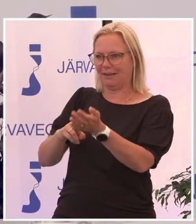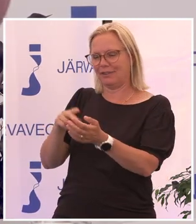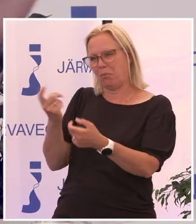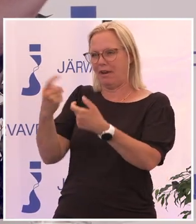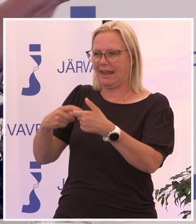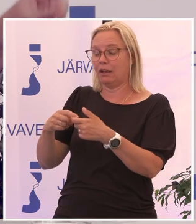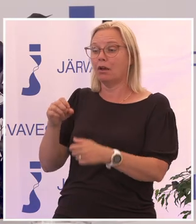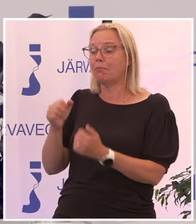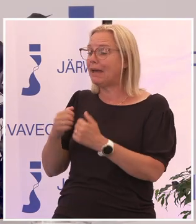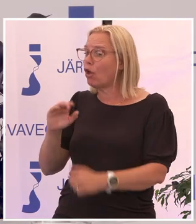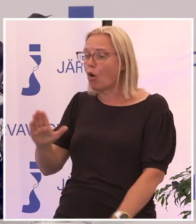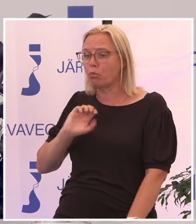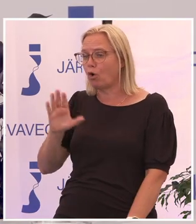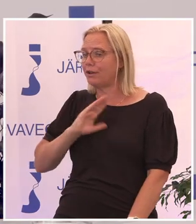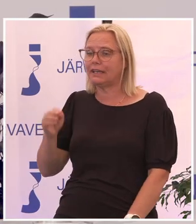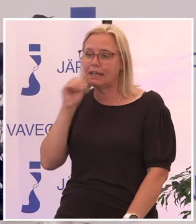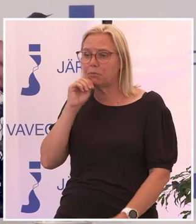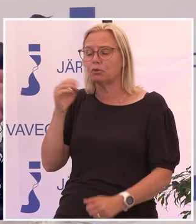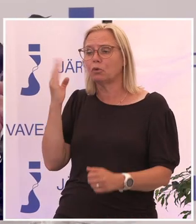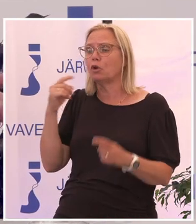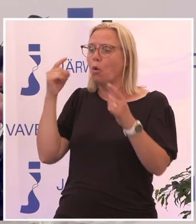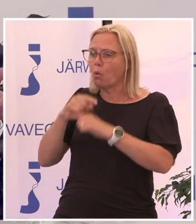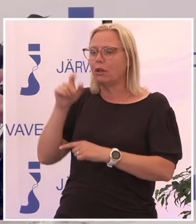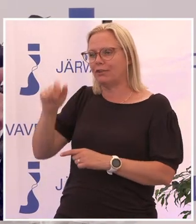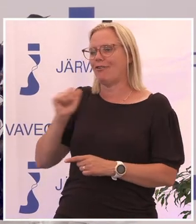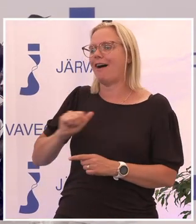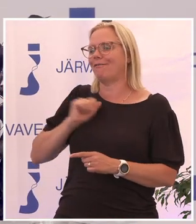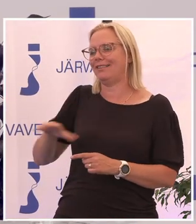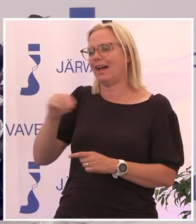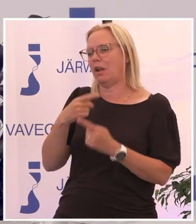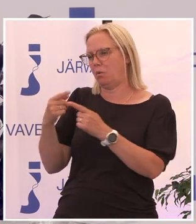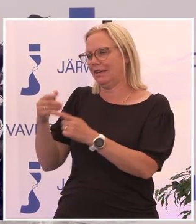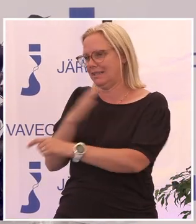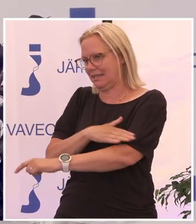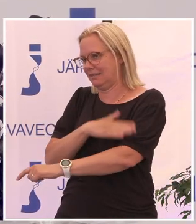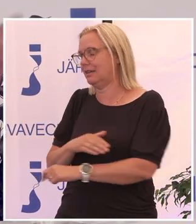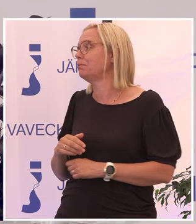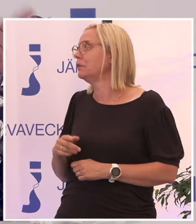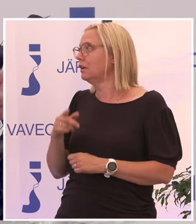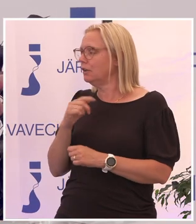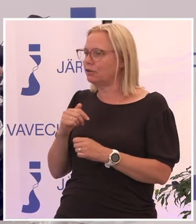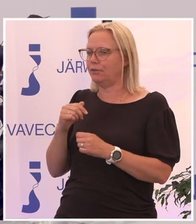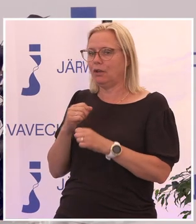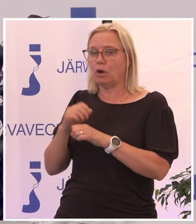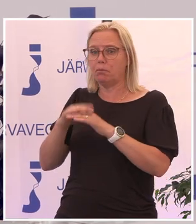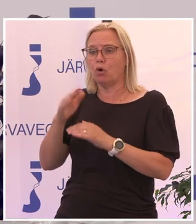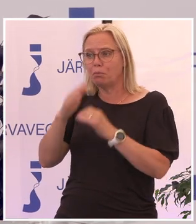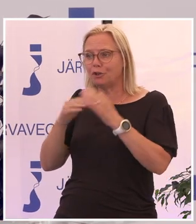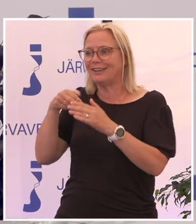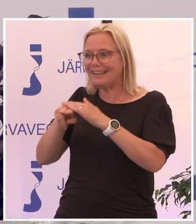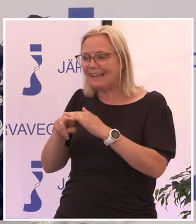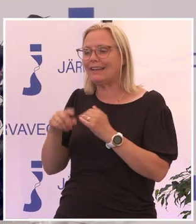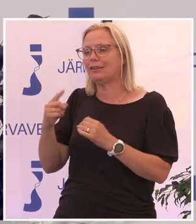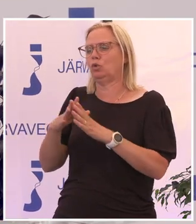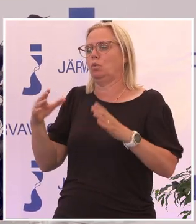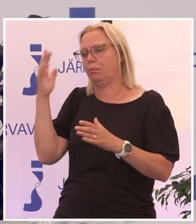så kan du heller inte använda alla de där tjänsterna. Så det håller vi på att bygga in ett jättestort problem i samhället